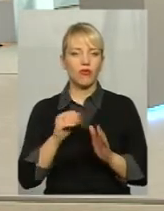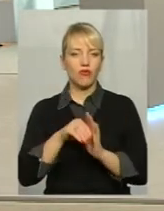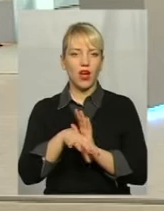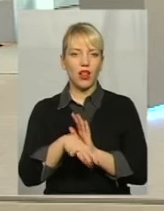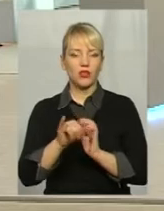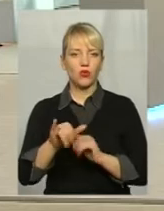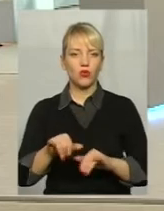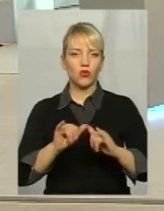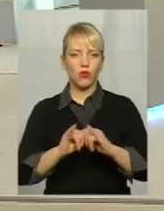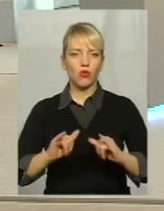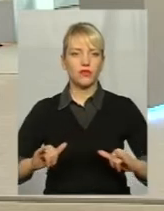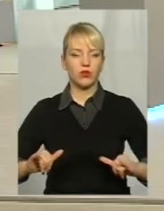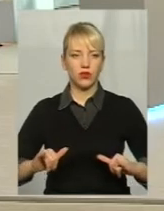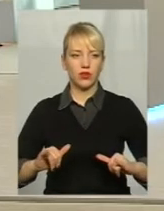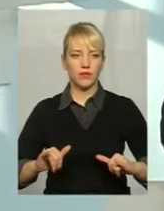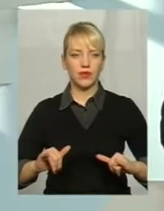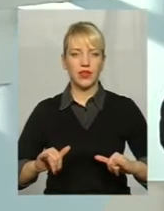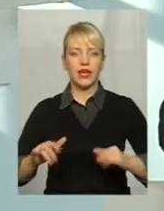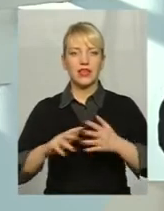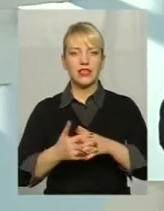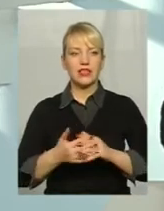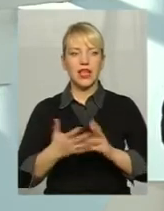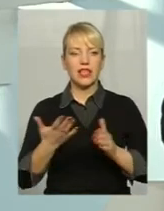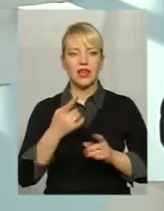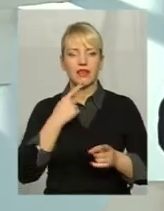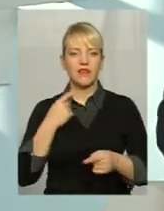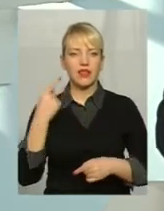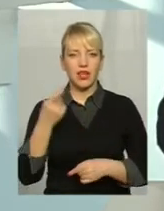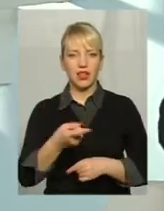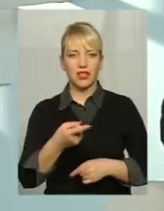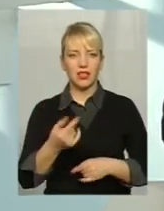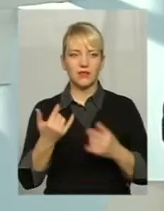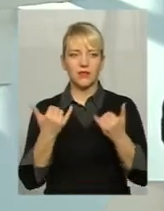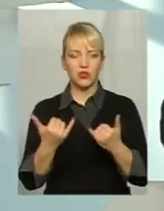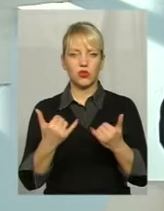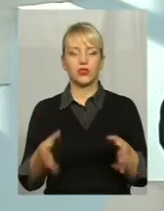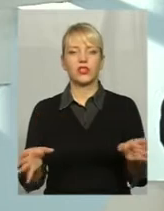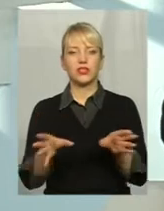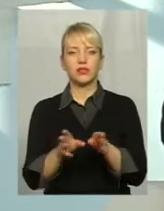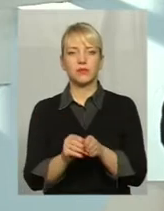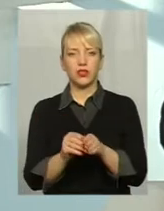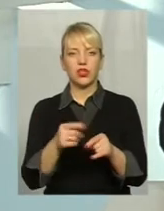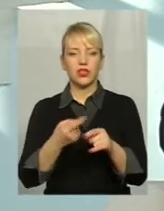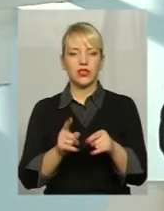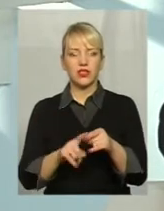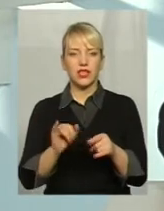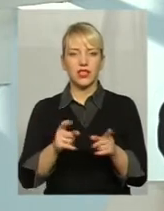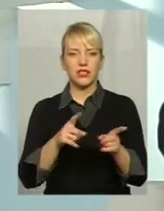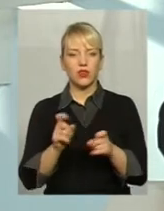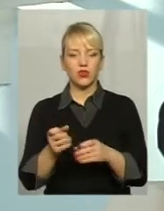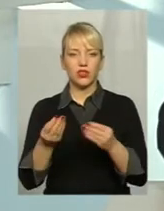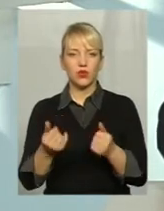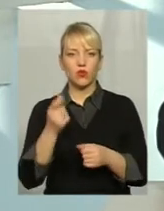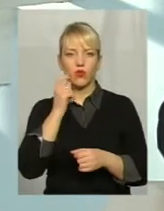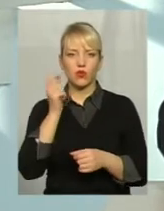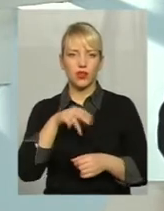у розвиток В селах, які віддалені Сьогодні спільно це і залучення коштів